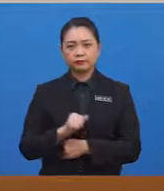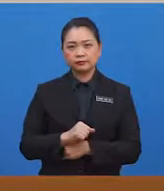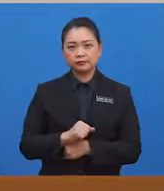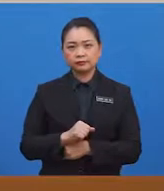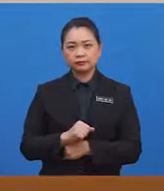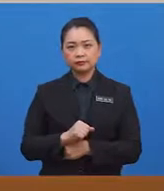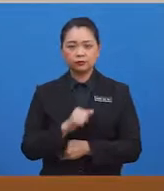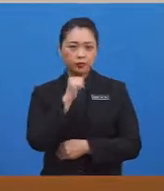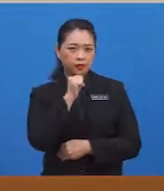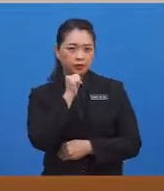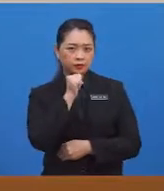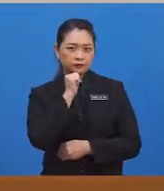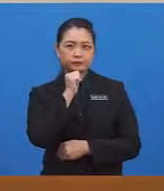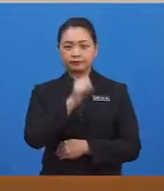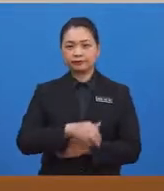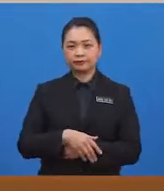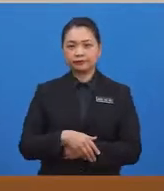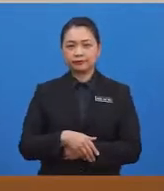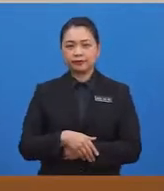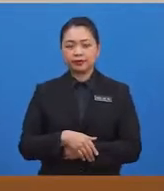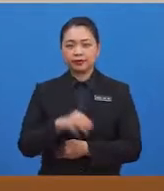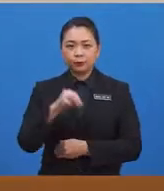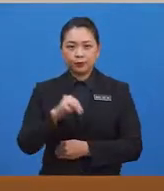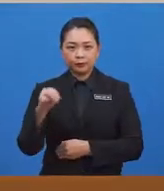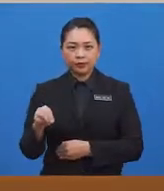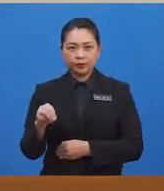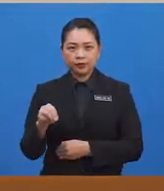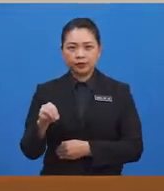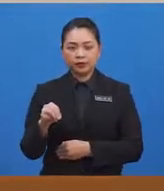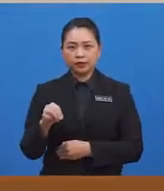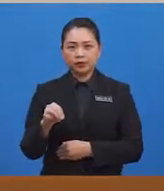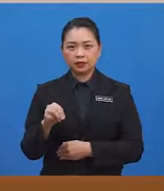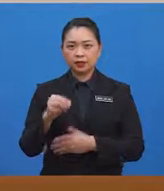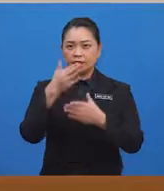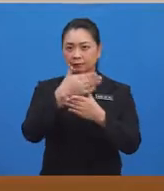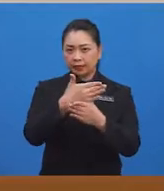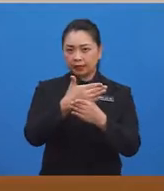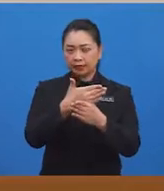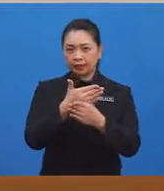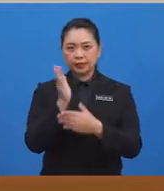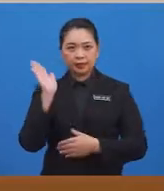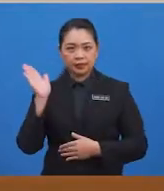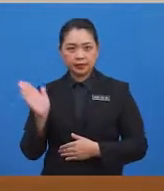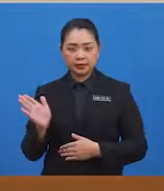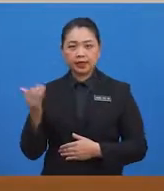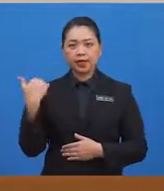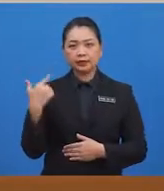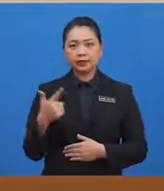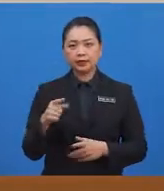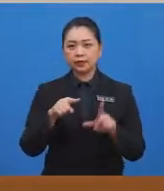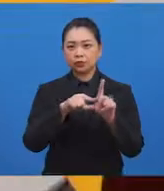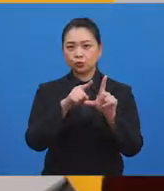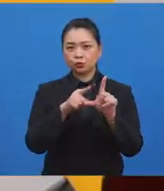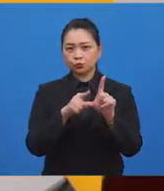Bukan. Murid-murid, bahagian inilah merupakan sudut tegak.